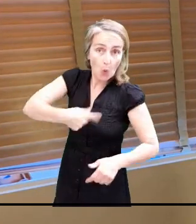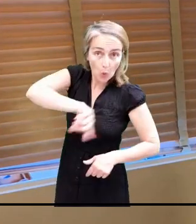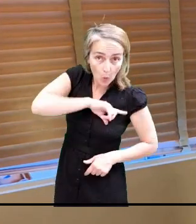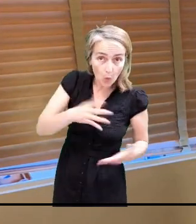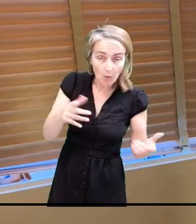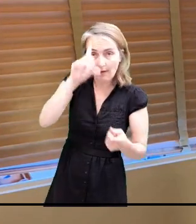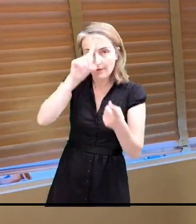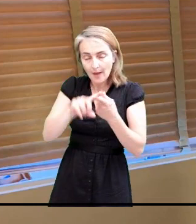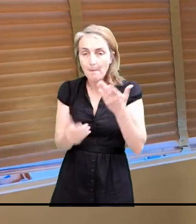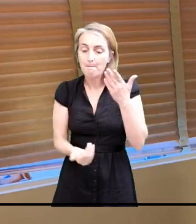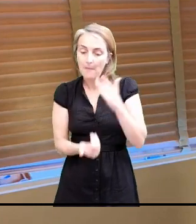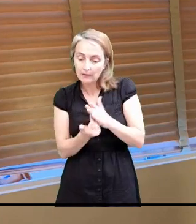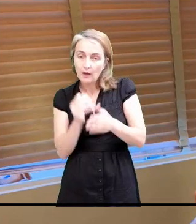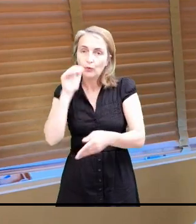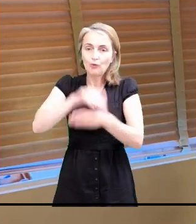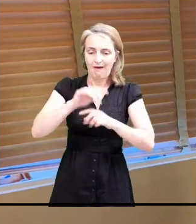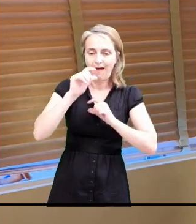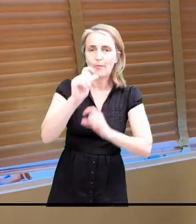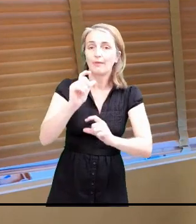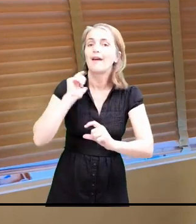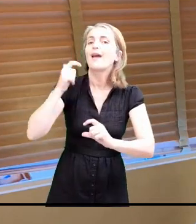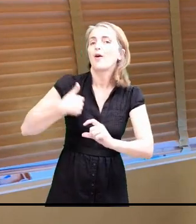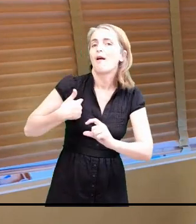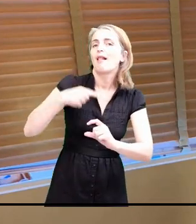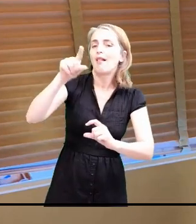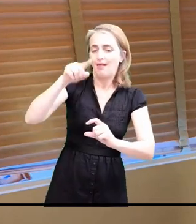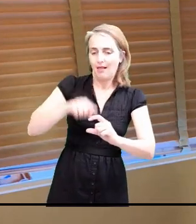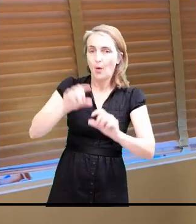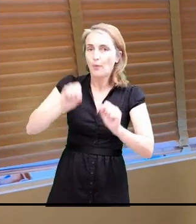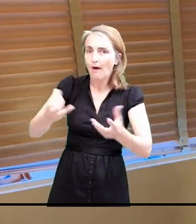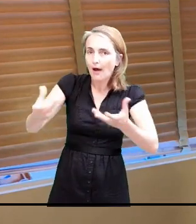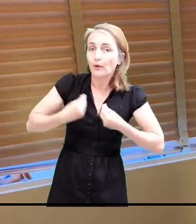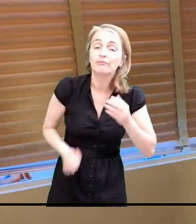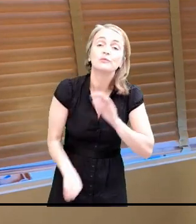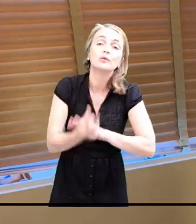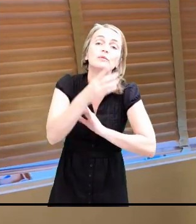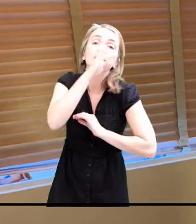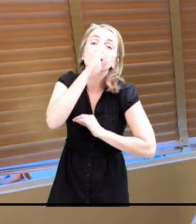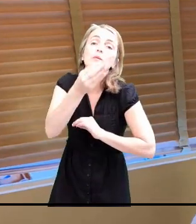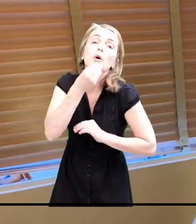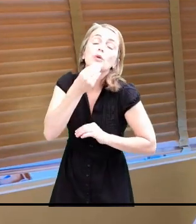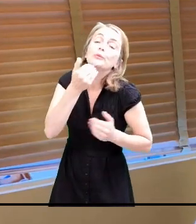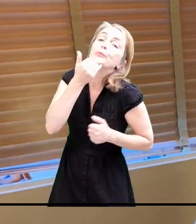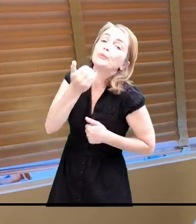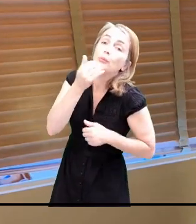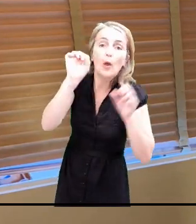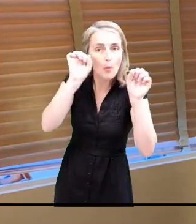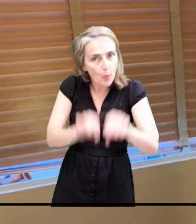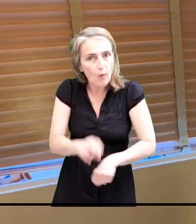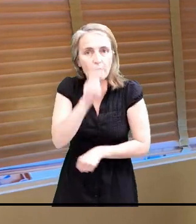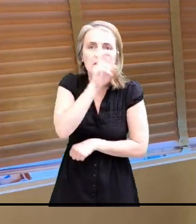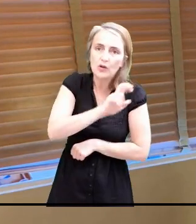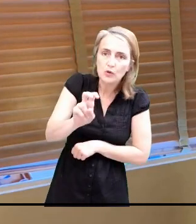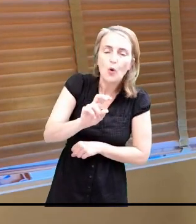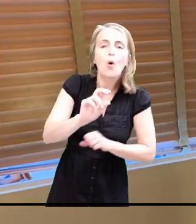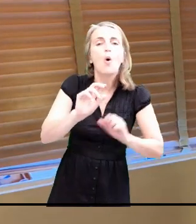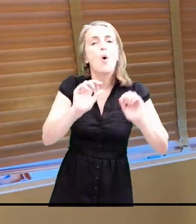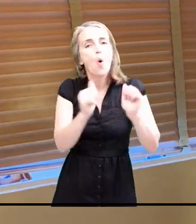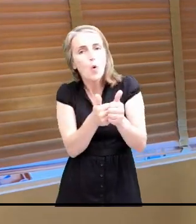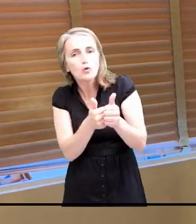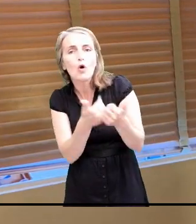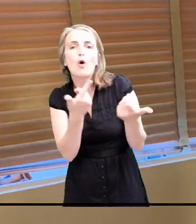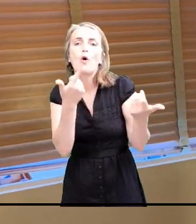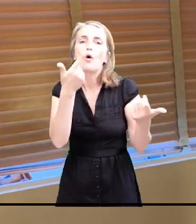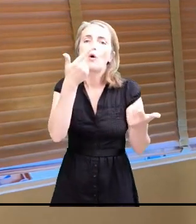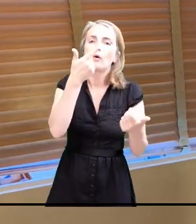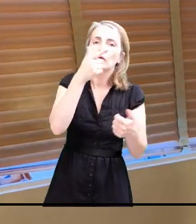périscolaires, ouvres, la cantine, on fait ce qu'on ne peut pas. Mais on vous redonne la possibilité de prendre les enfants entre 11h30 et 13h30.